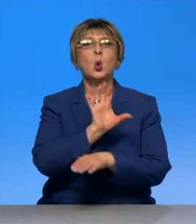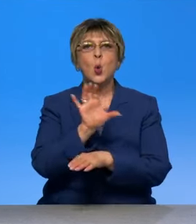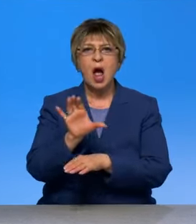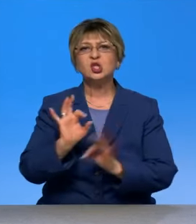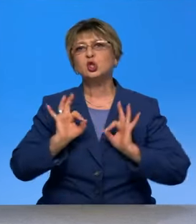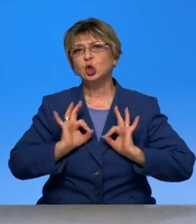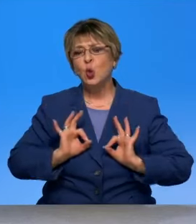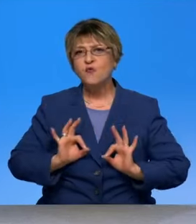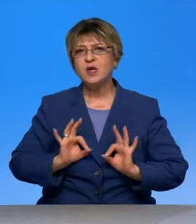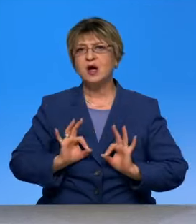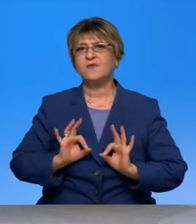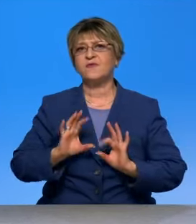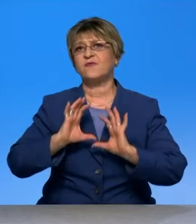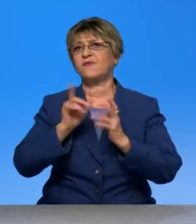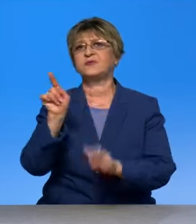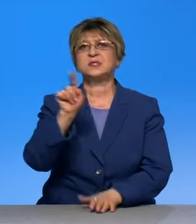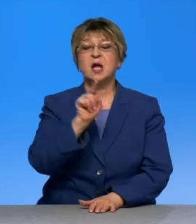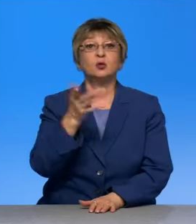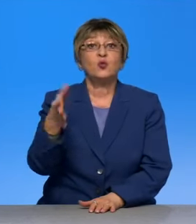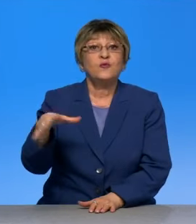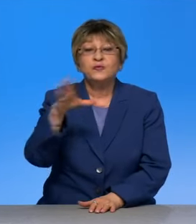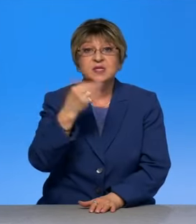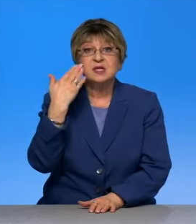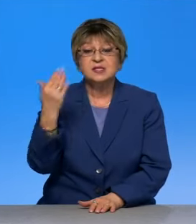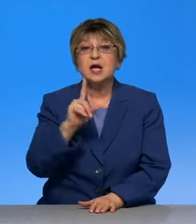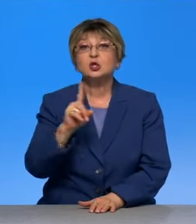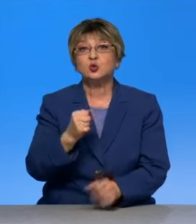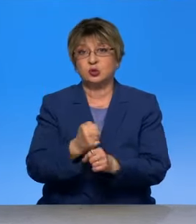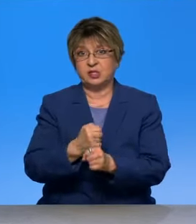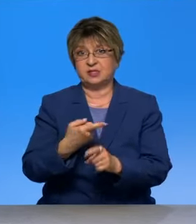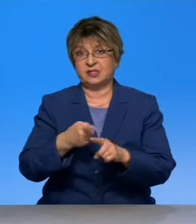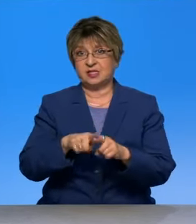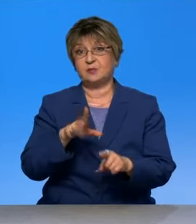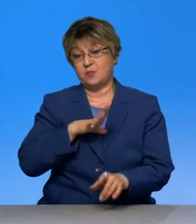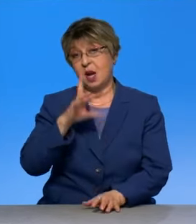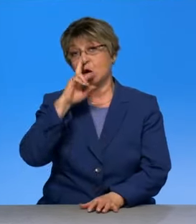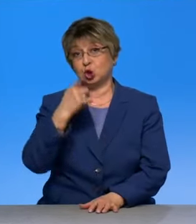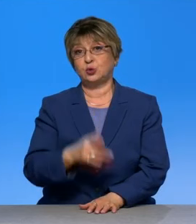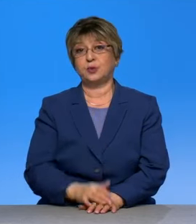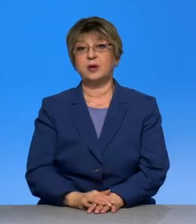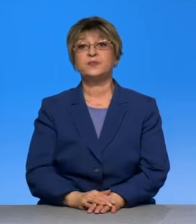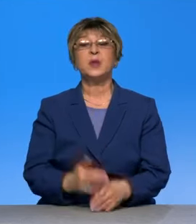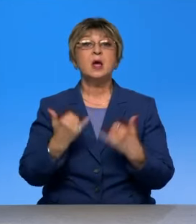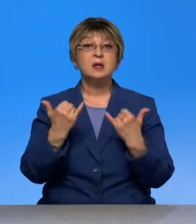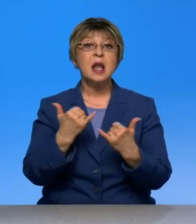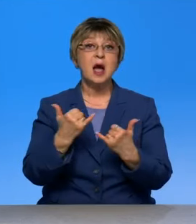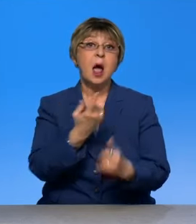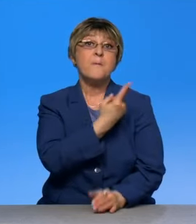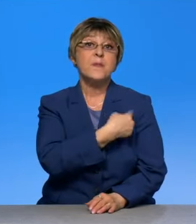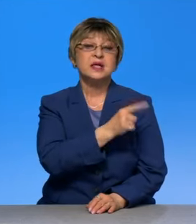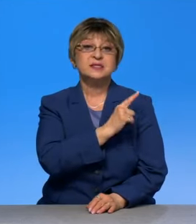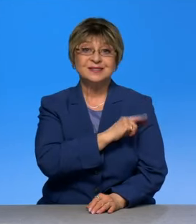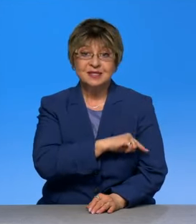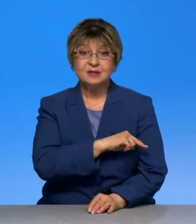впервые с таким столкнулись. Они не знали, как реагировать, и были ошибки, да, и нельзя. Понимаете, вот для медицины я могу сказать, что